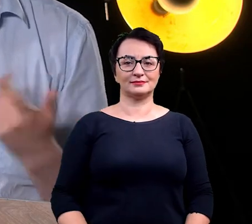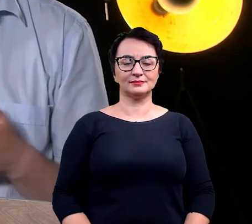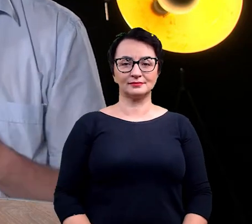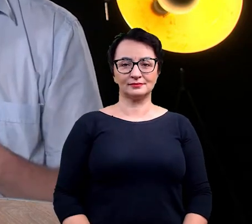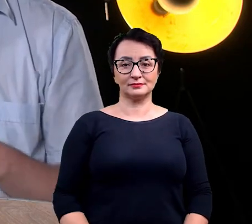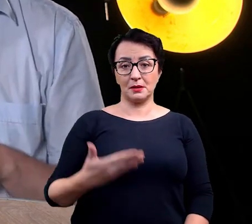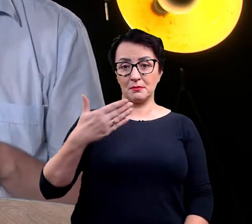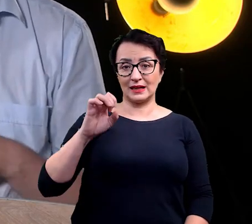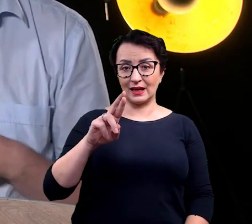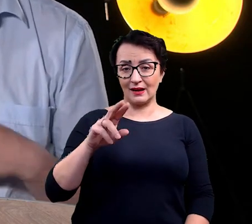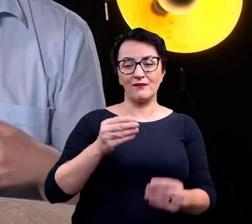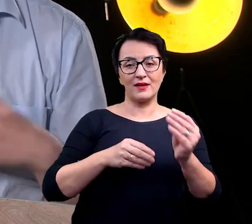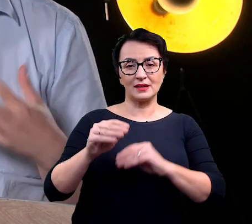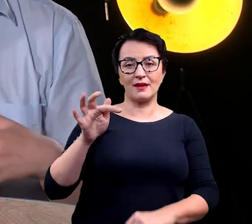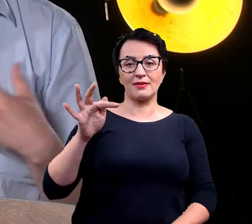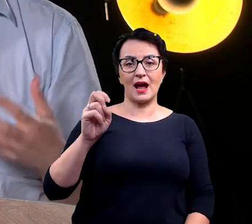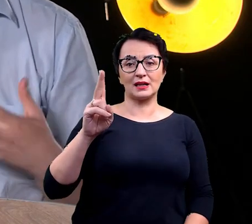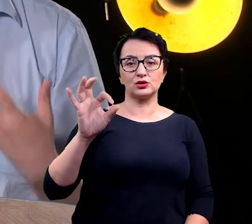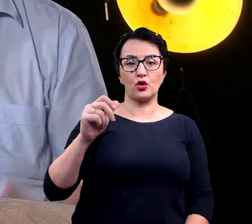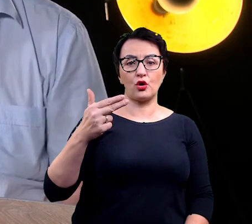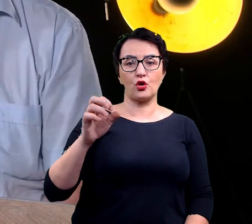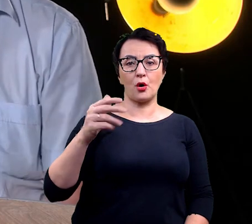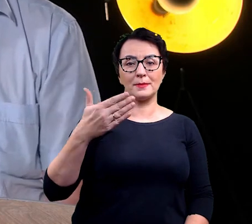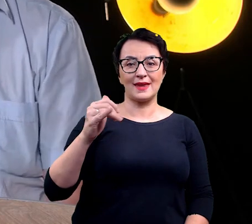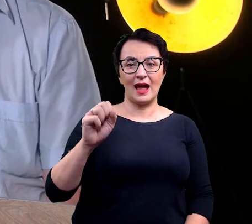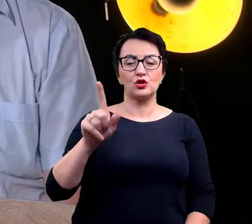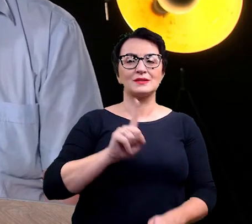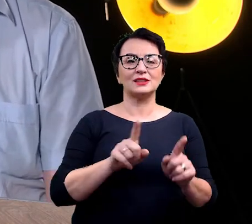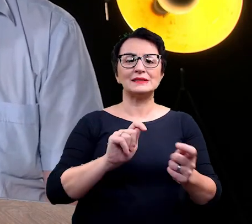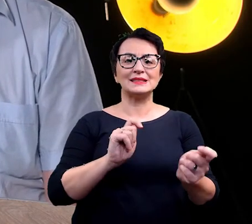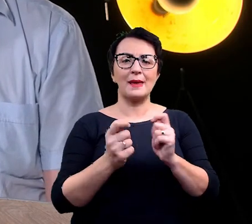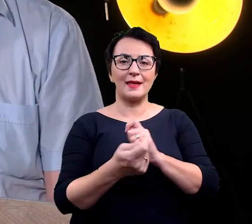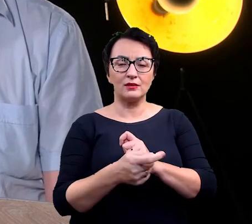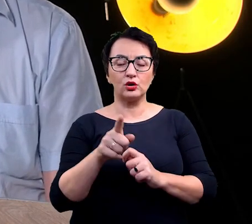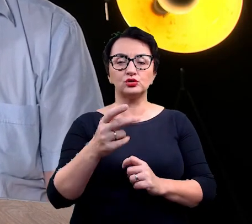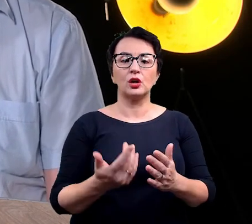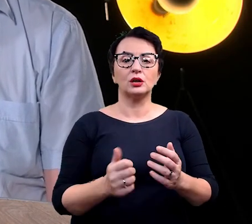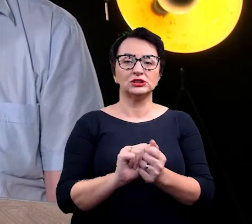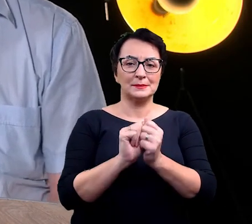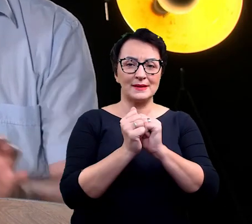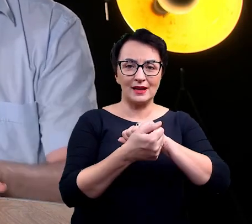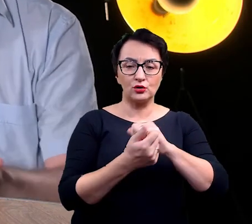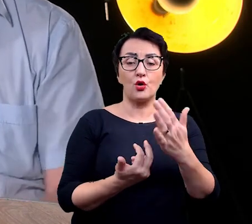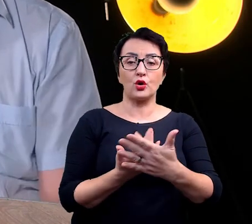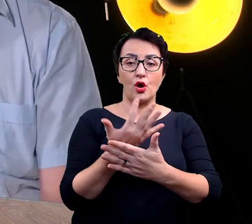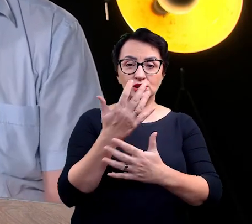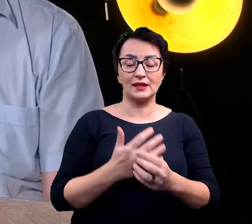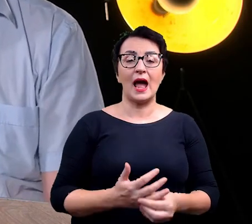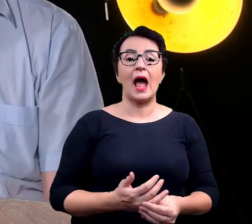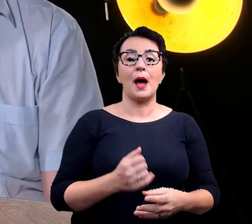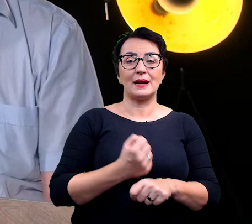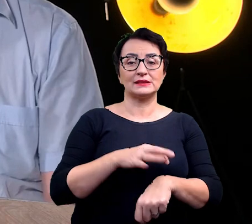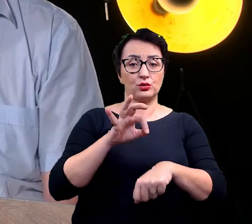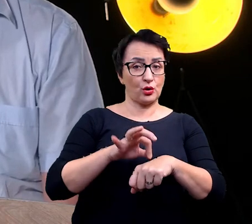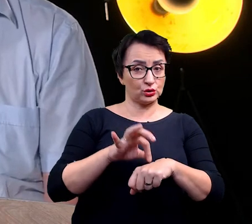Magisterska bardziej może taksonomii, to znaczy zmienności takiej roślin morfologicznej. Natomiast praca doktorska